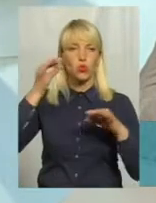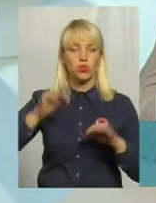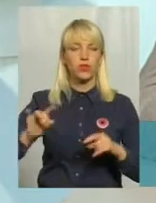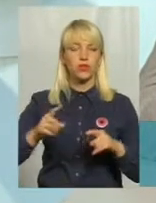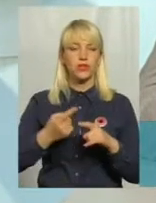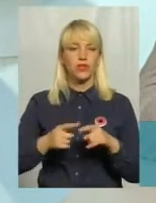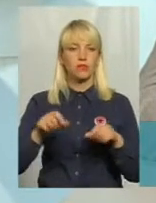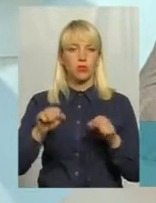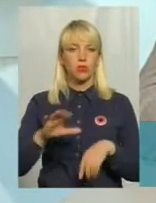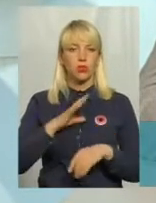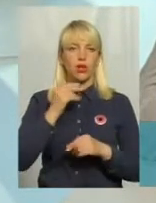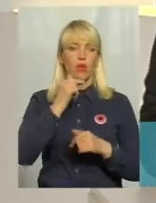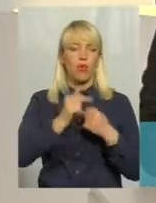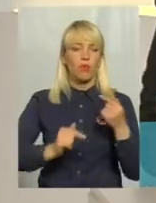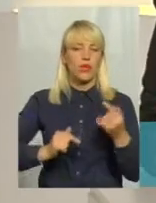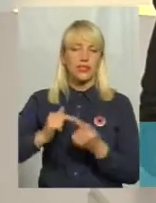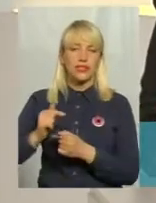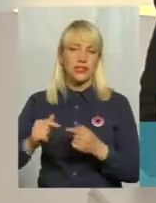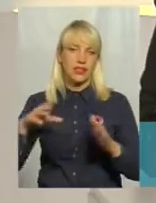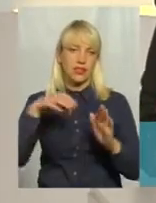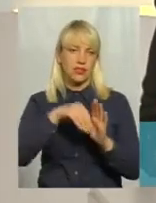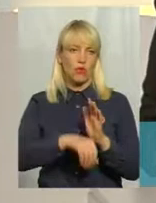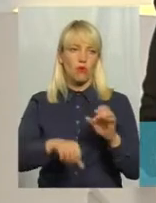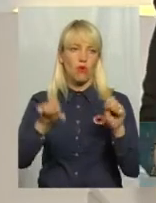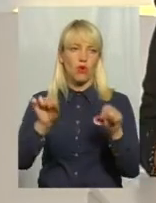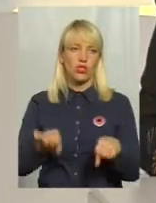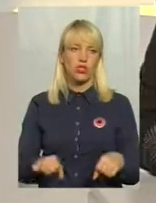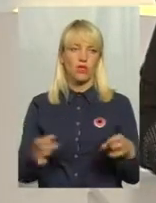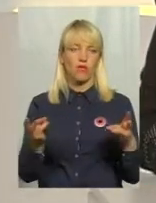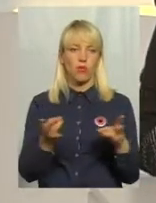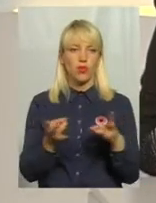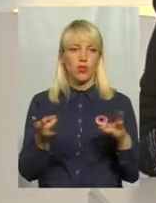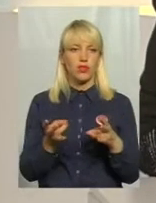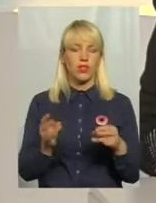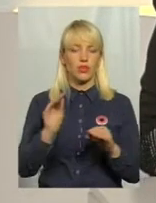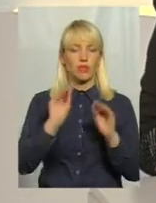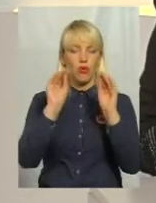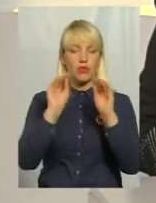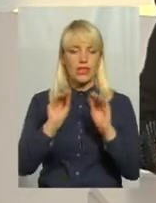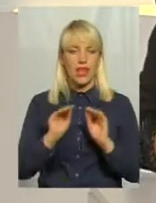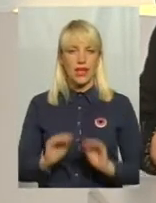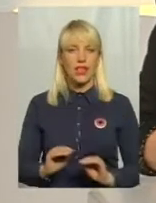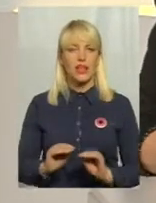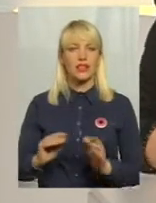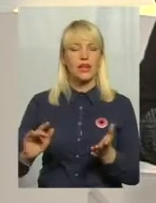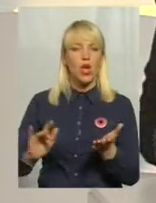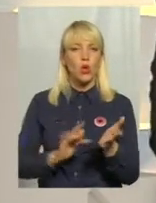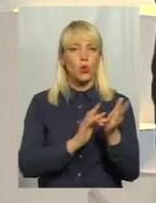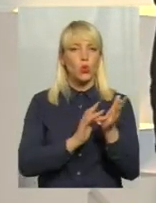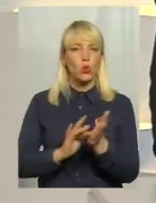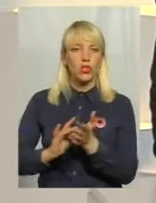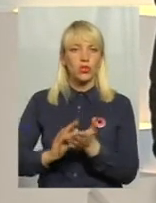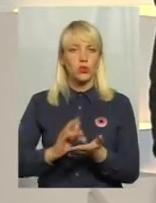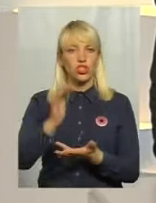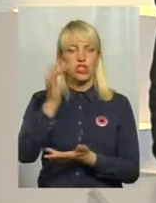може бути навіть комерційна складова, можливо, потрібно скласти туристичний маршрут, який би якраз поєднував